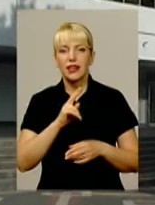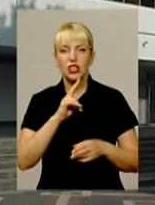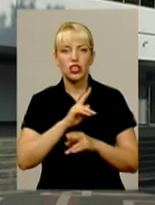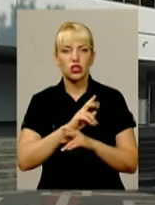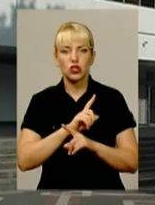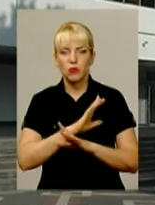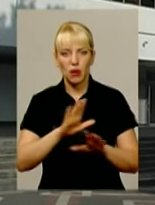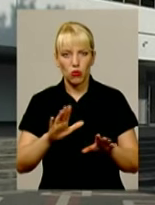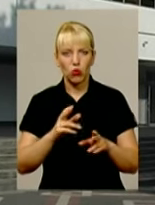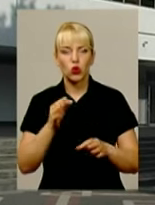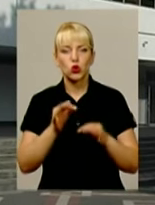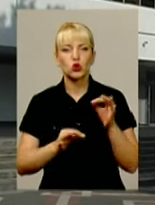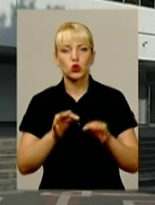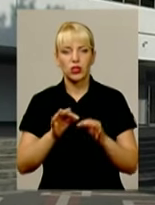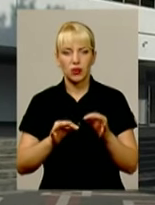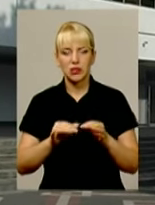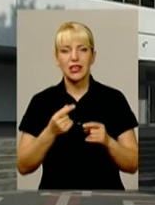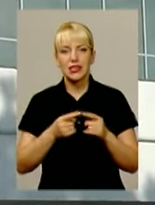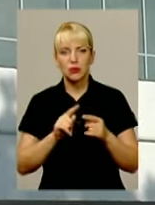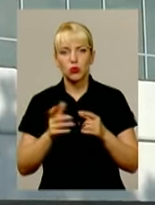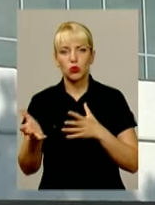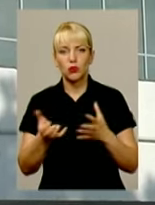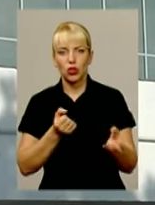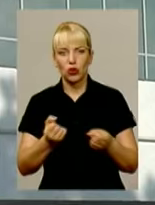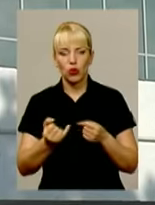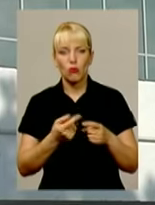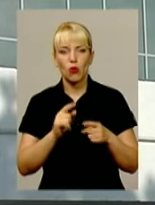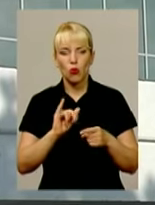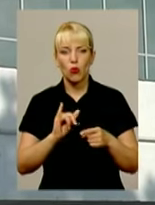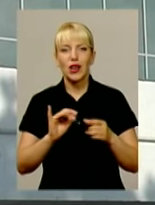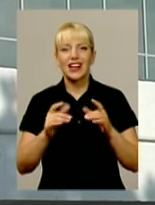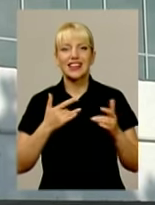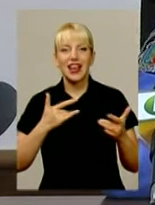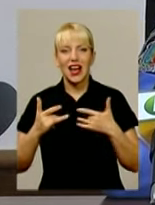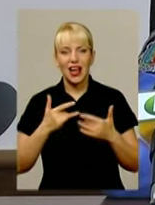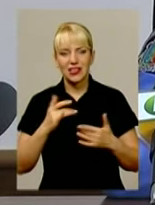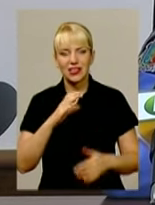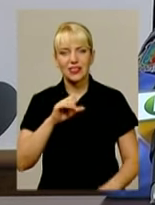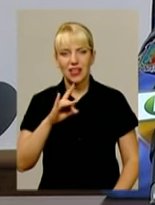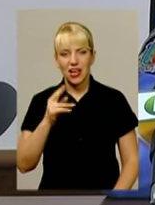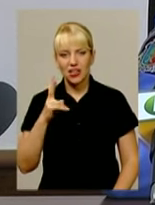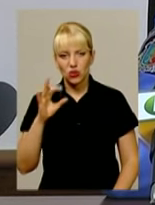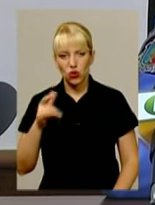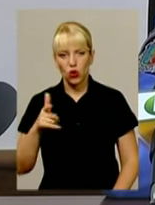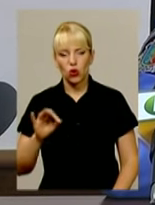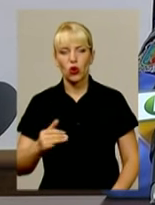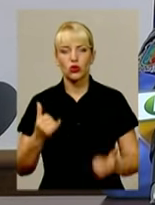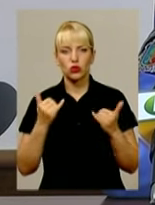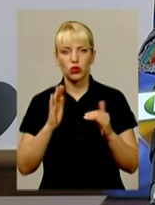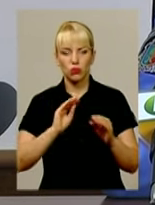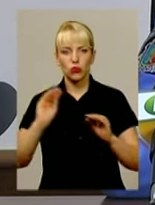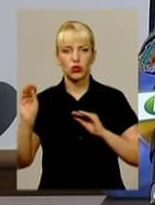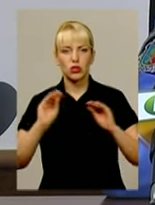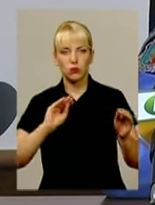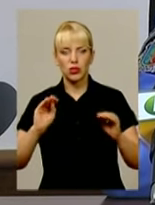Проводити набір будуть у приміщенні театру Старицького щодня з 9 до 18 години. Будуть розміщені сьогодні прямо в місті